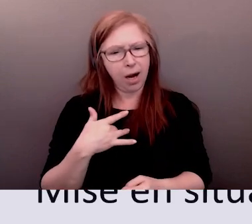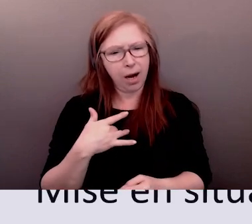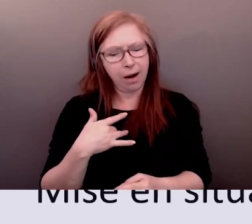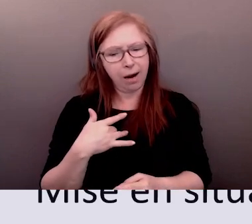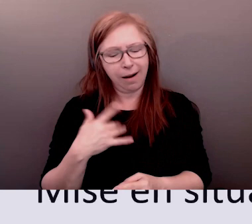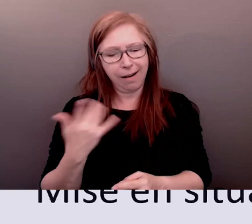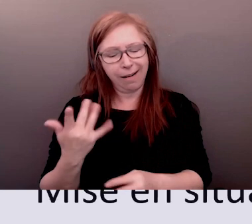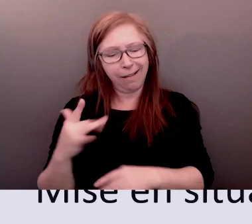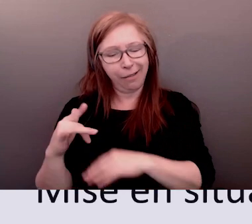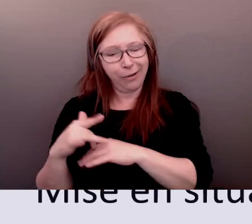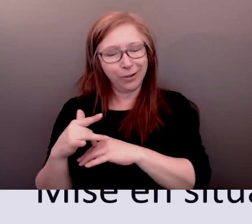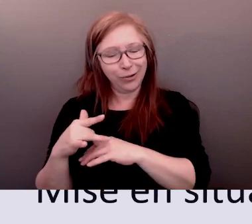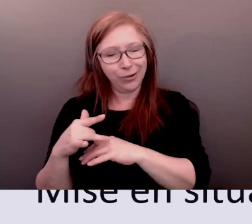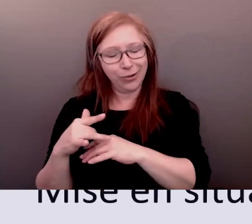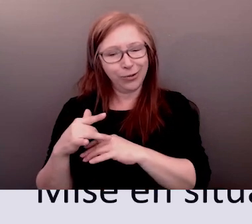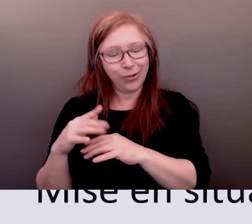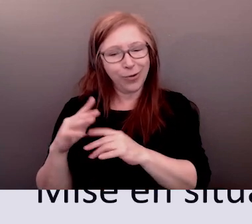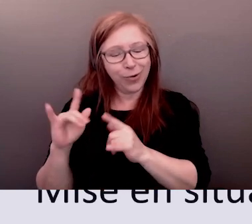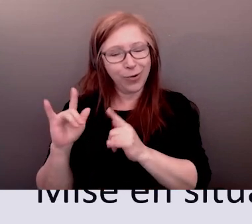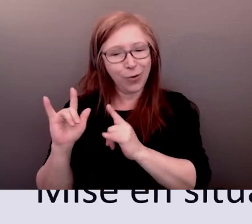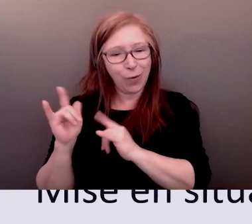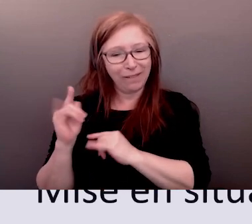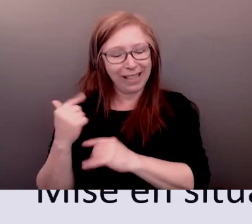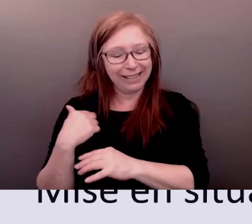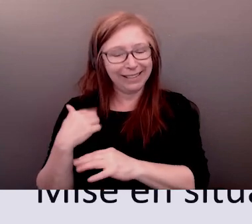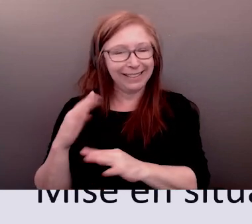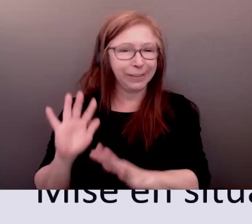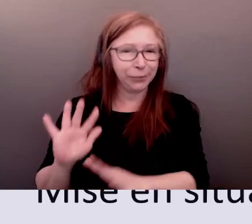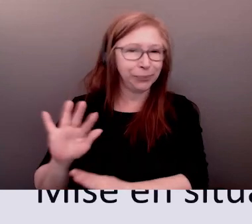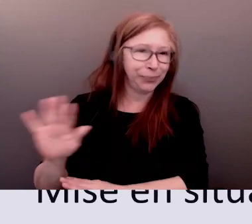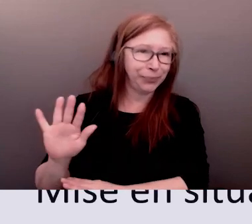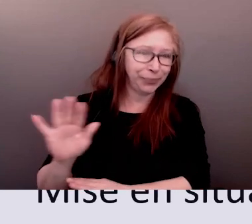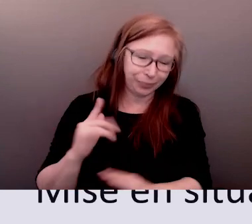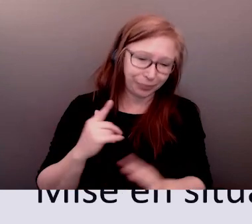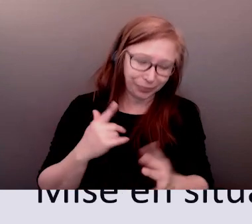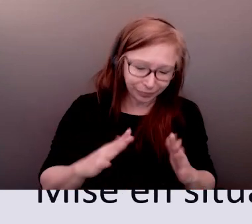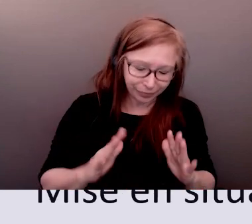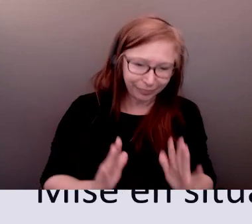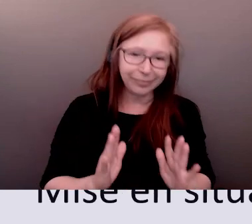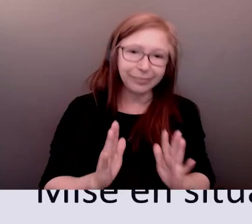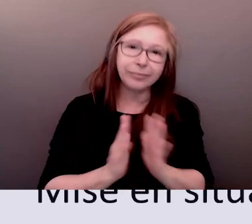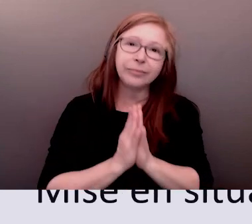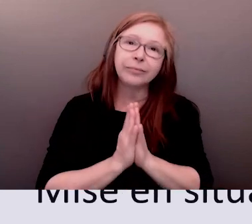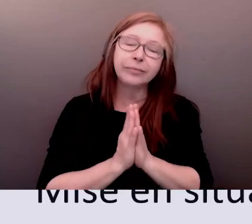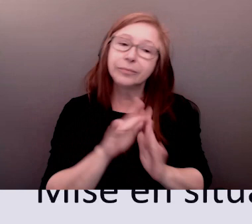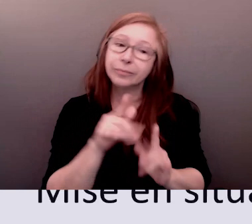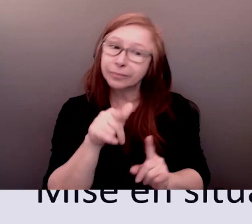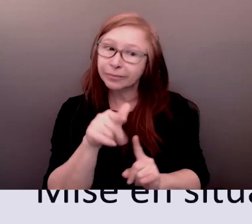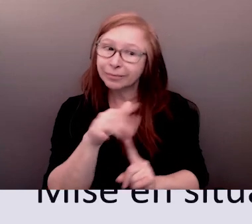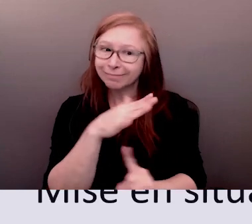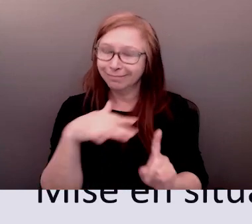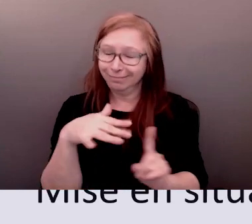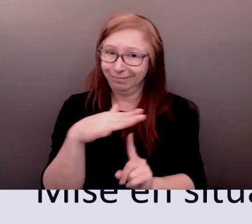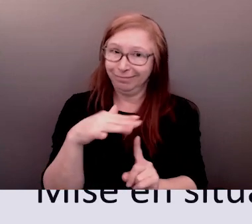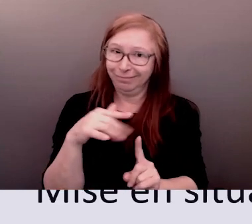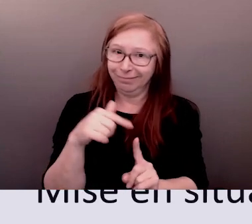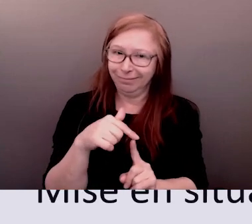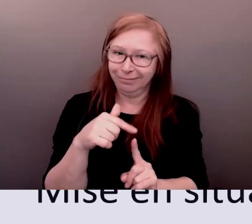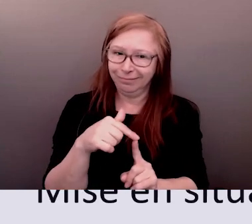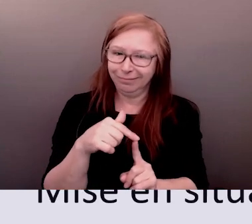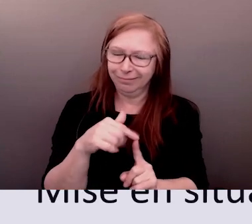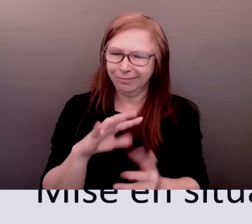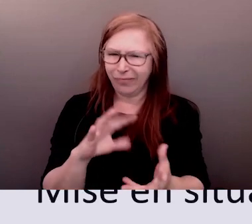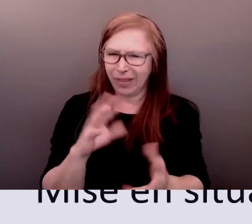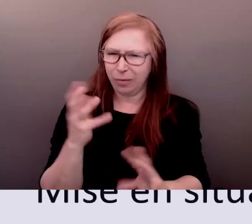qu'est-ce qui doit être dit ici et pourquoi vers quoi pour quelle fin et toute personne qui serait